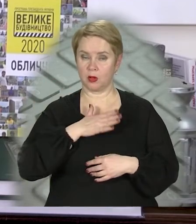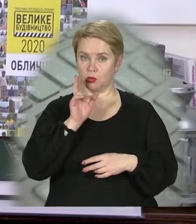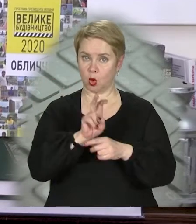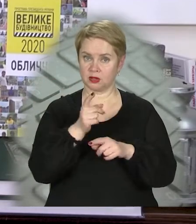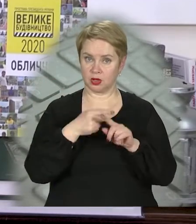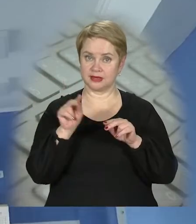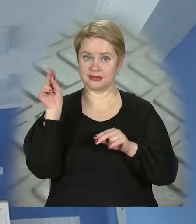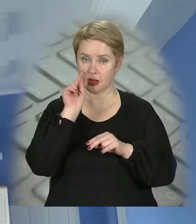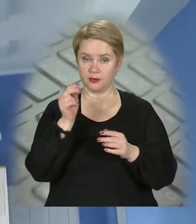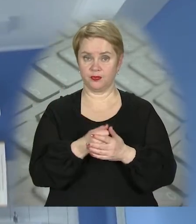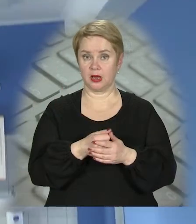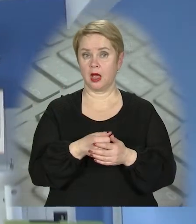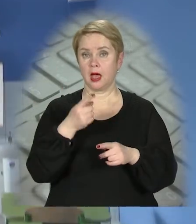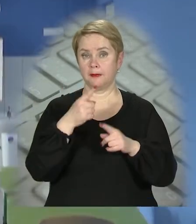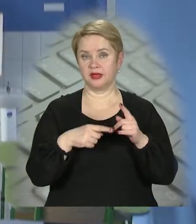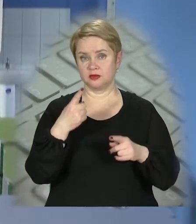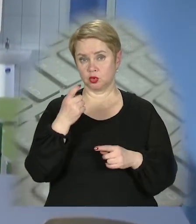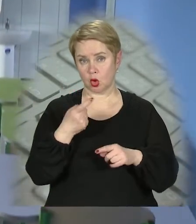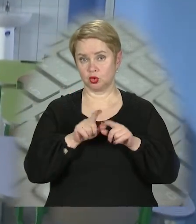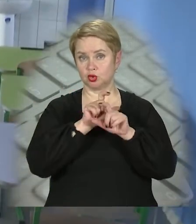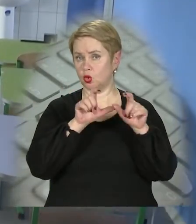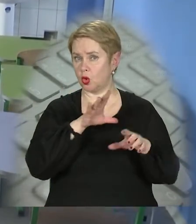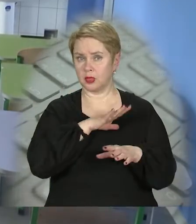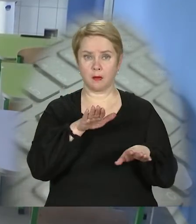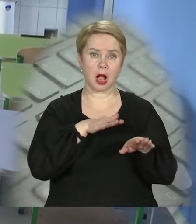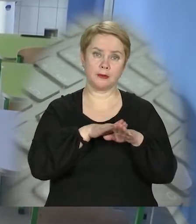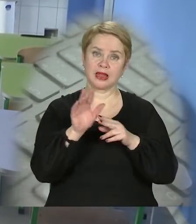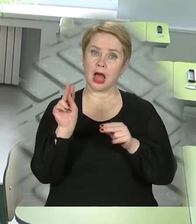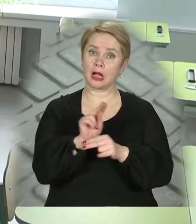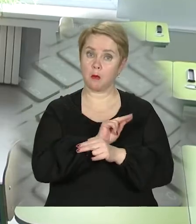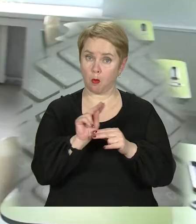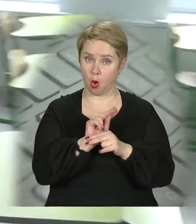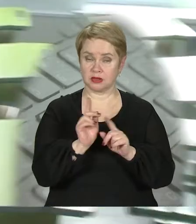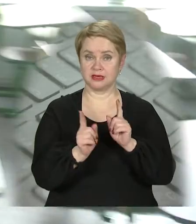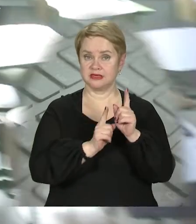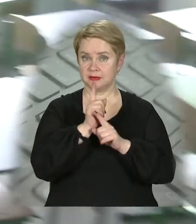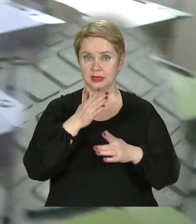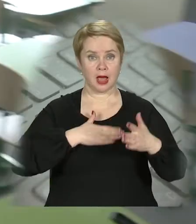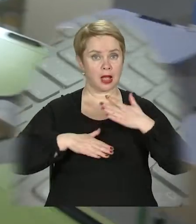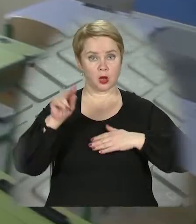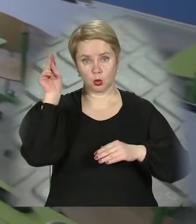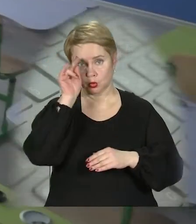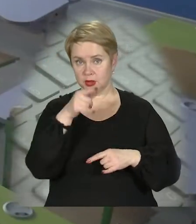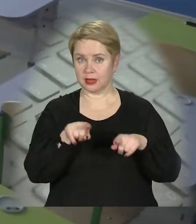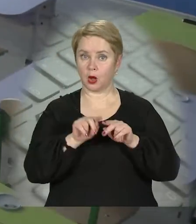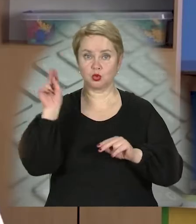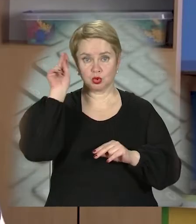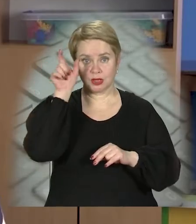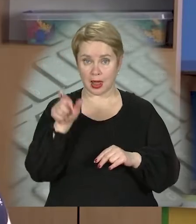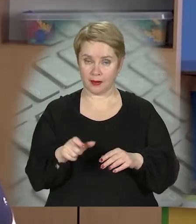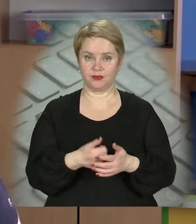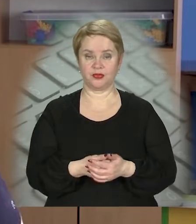ходити до цього закладу. Майже півстоліття в цієї школі не було капітального ремонту. Змінам радіють як учні, так і вчителі.